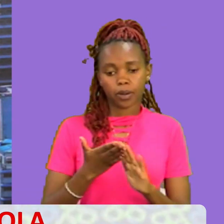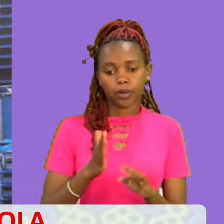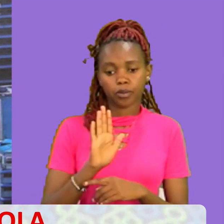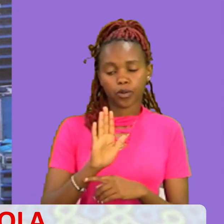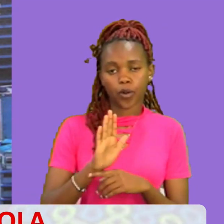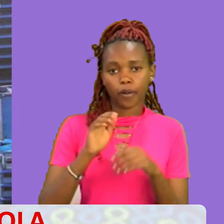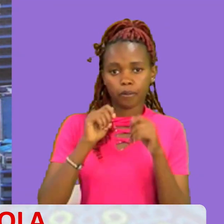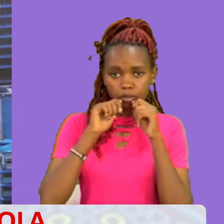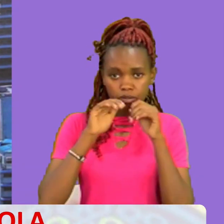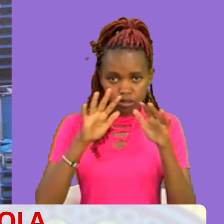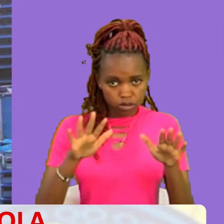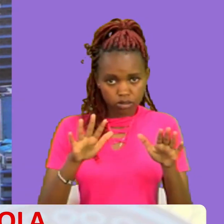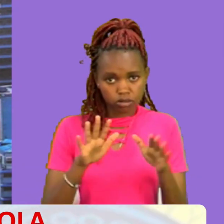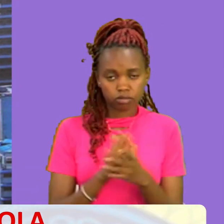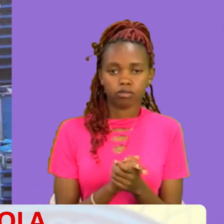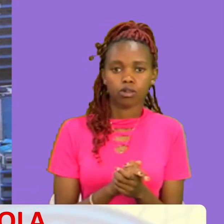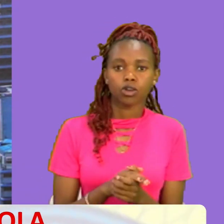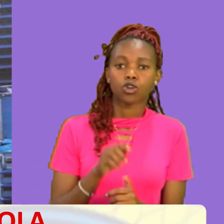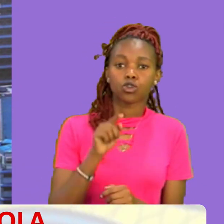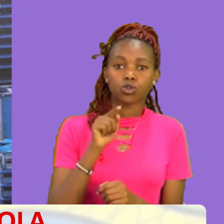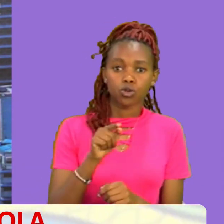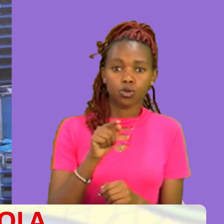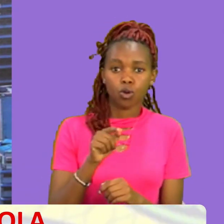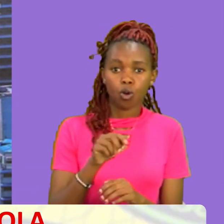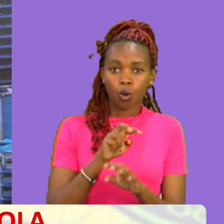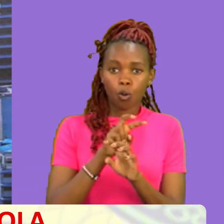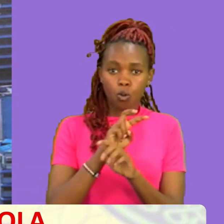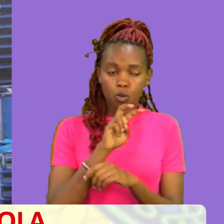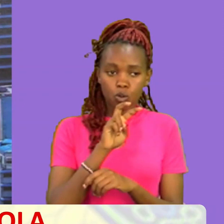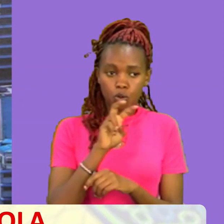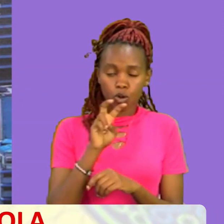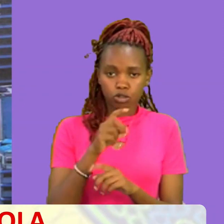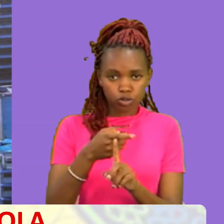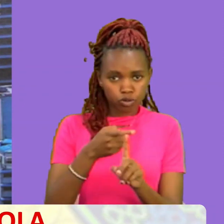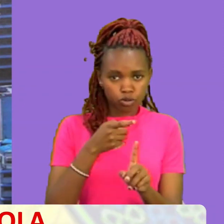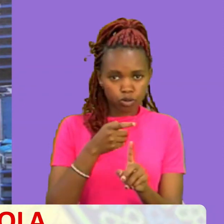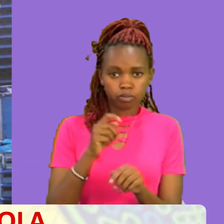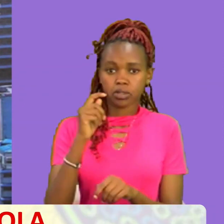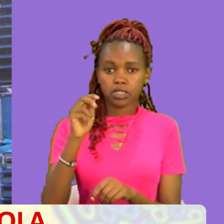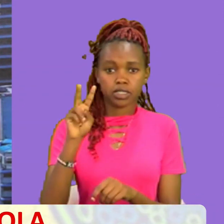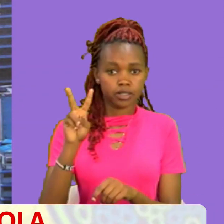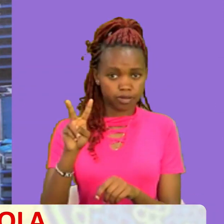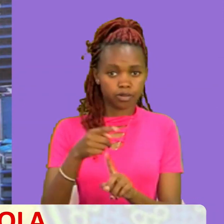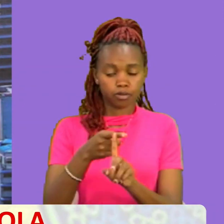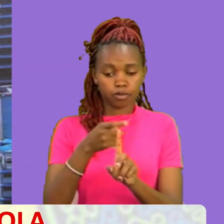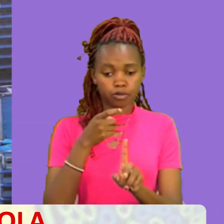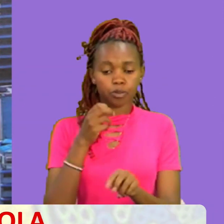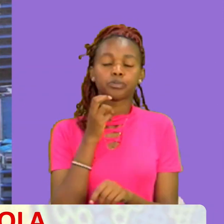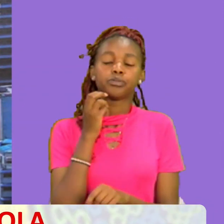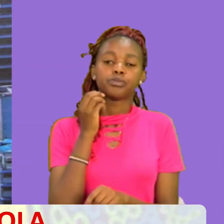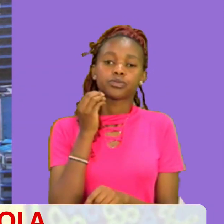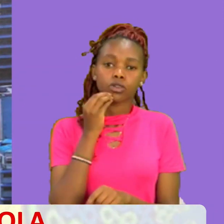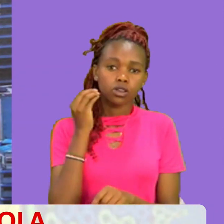watakubariki Na wewe ambaye Una tutazama kupitia runinga yako ya TV Pale nyumbani Ninajua na nipata